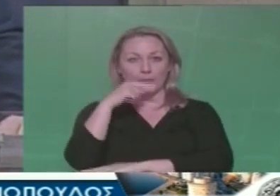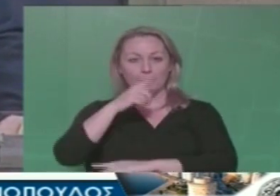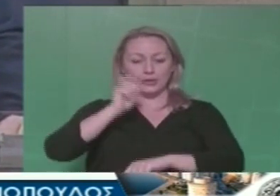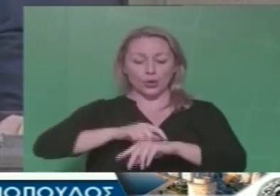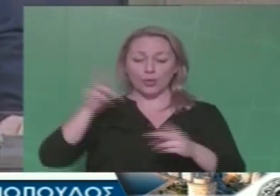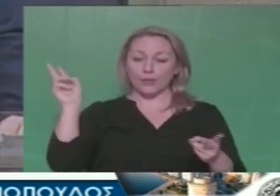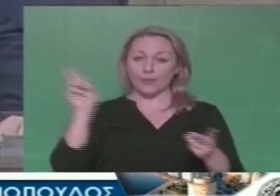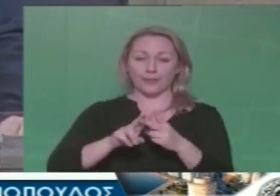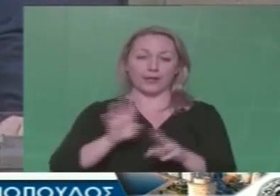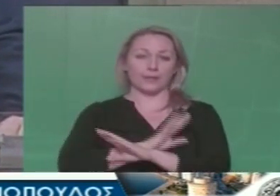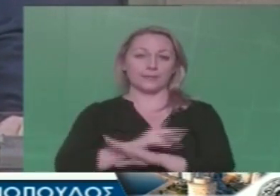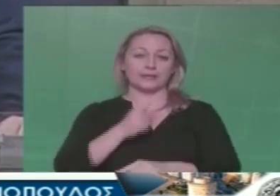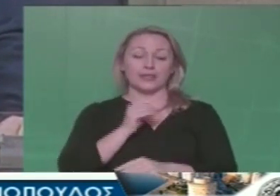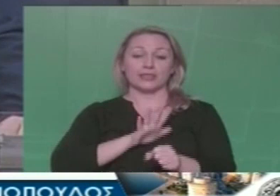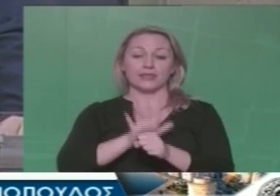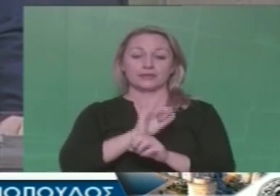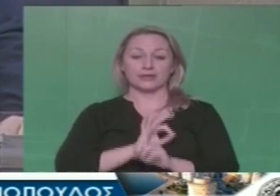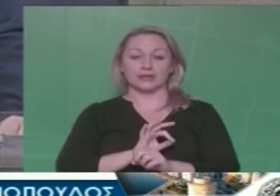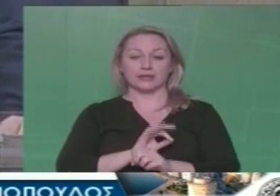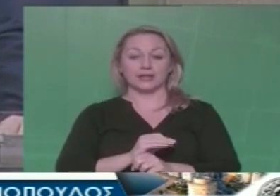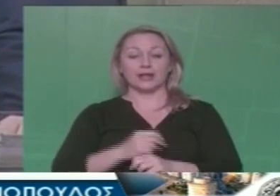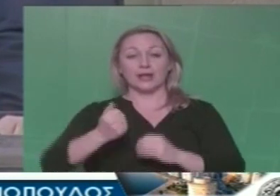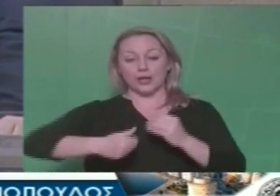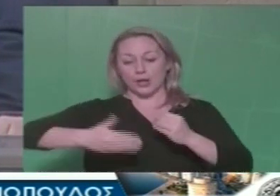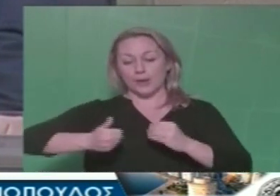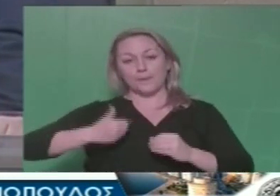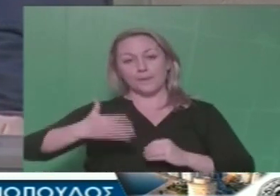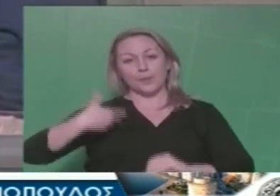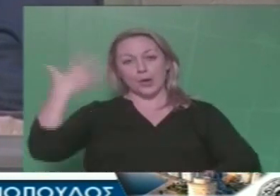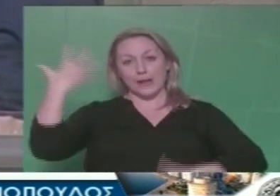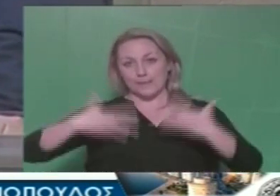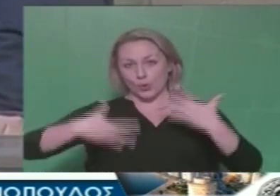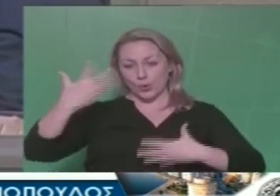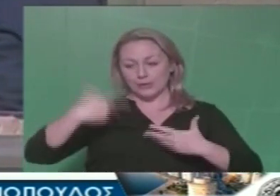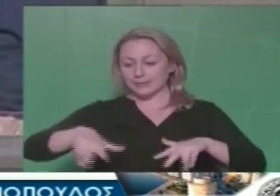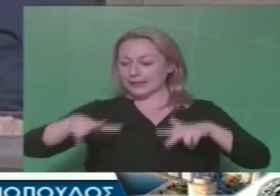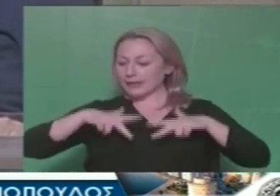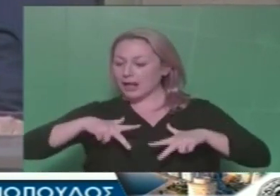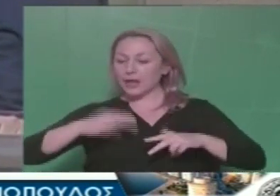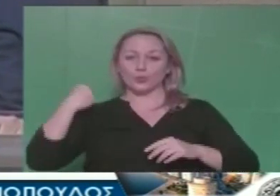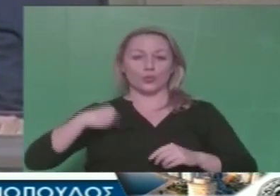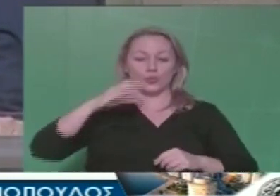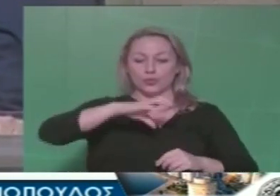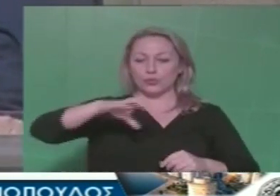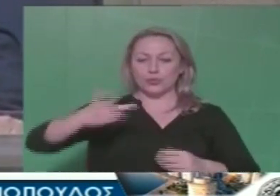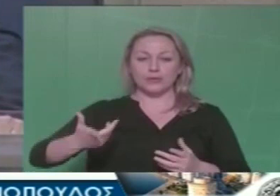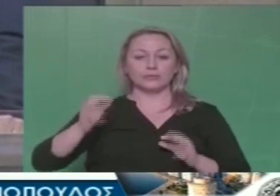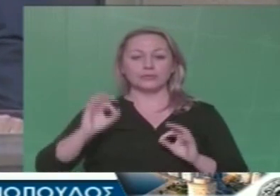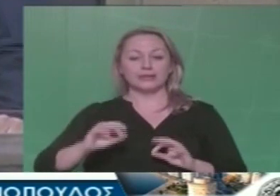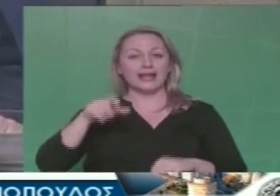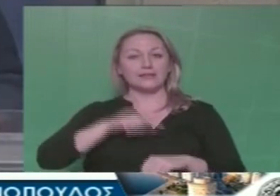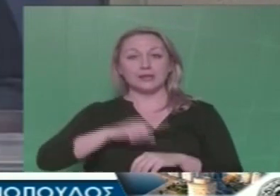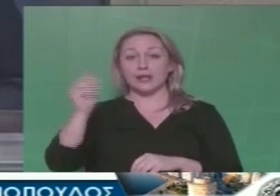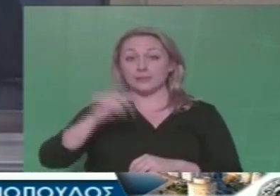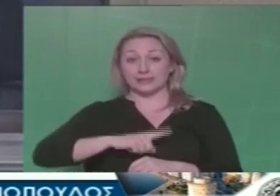Το βασικό ζήτημα που διακρίνει κάθε προϋπολογισμό, όχι μόνο στο Δήμο και στο κράτος και παντού, είναι από πού παίρνει και